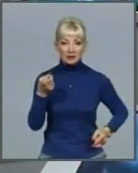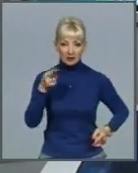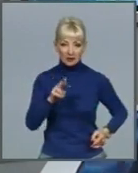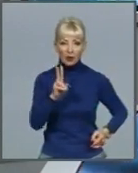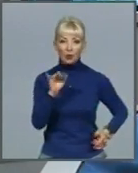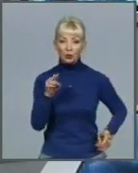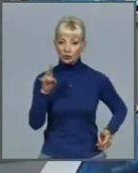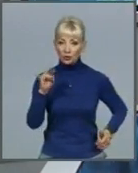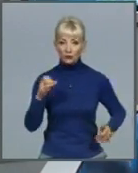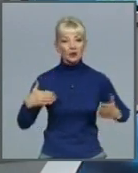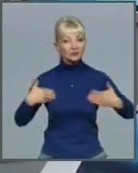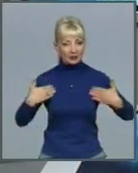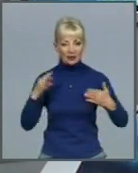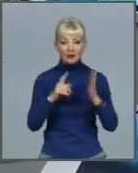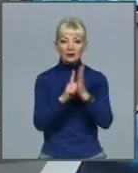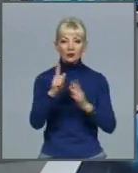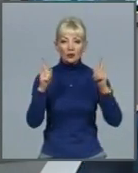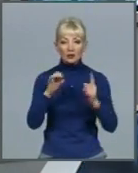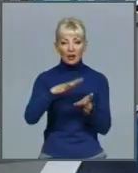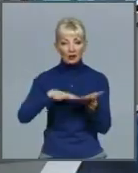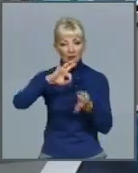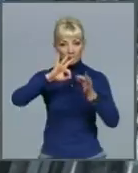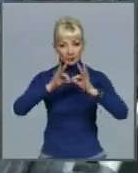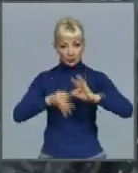Мої вітання. На початку коротко, а далі в деталях.